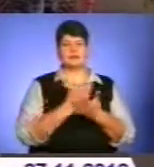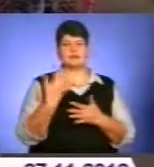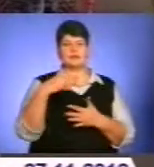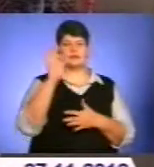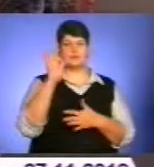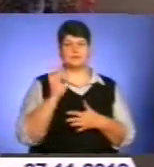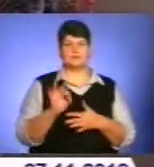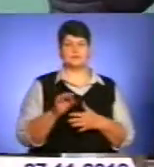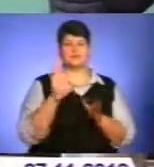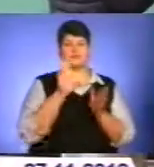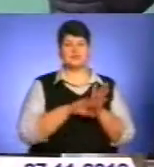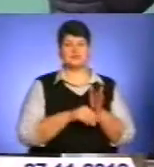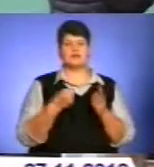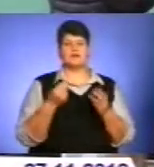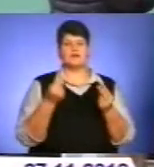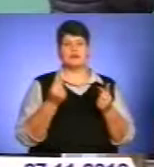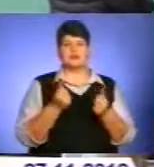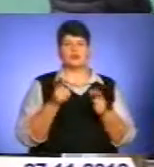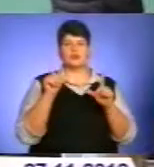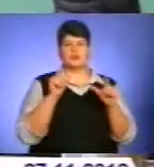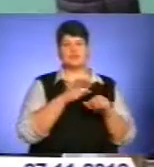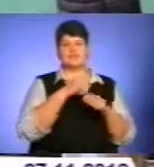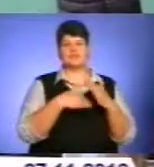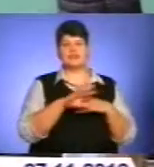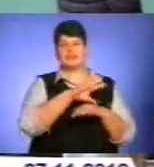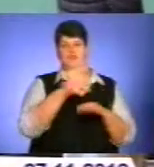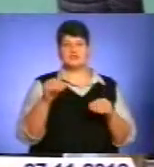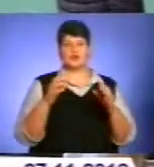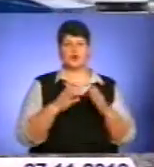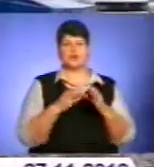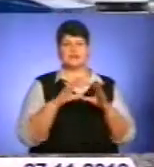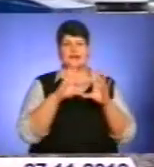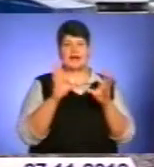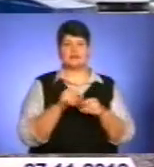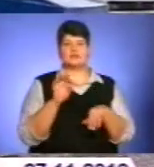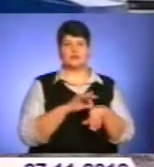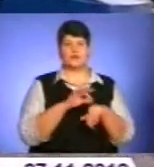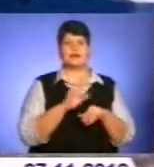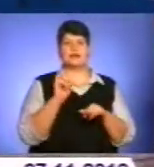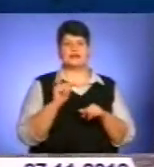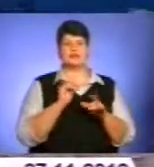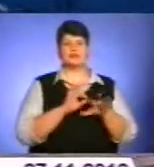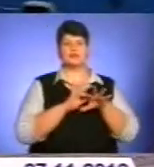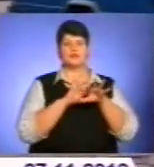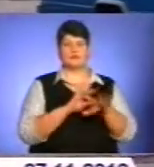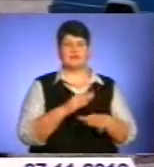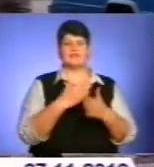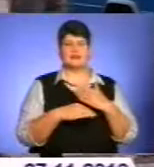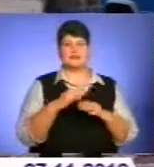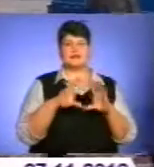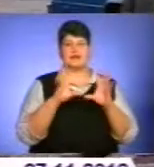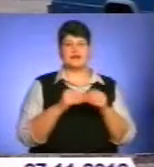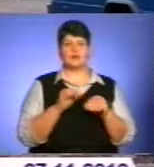-відсоткова знижка на вартість проїзду для інвалідів всіх груп загального захворювання та осіб, які супроводжують інваліда загального захворювання